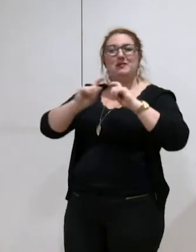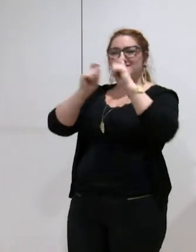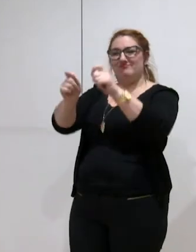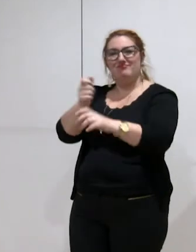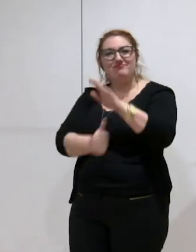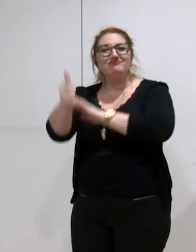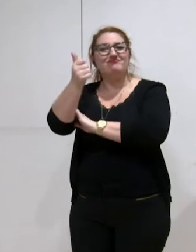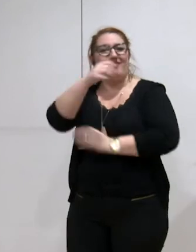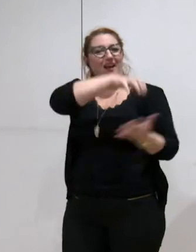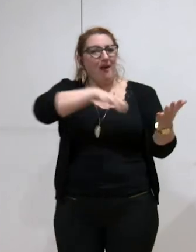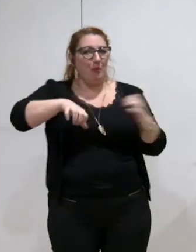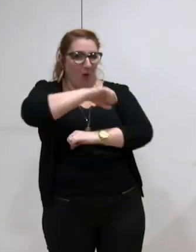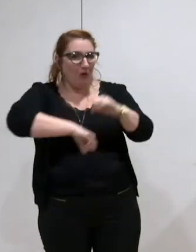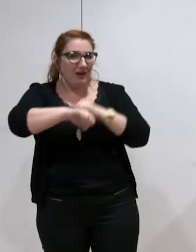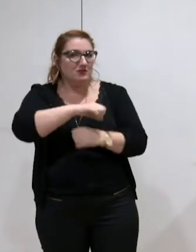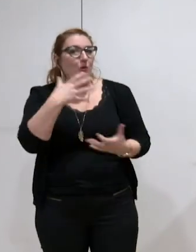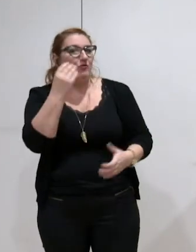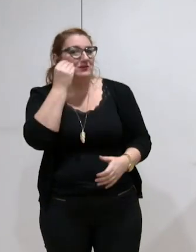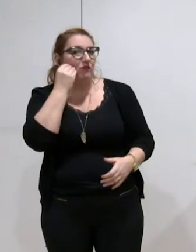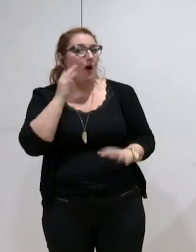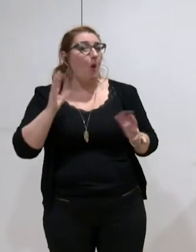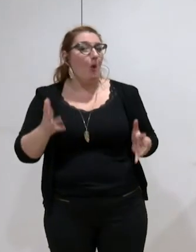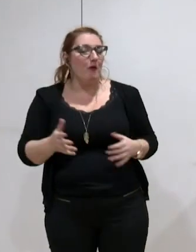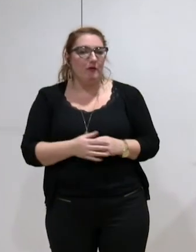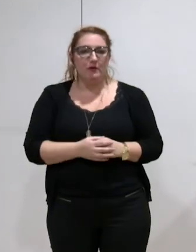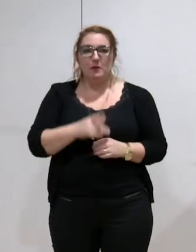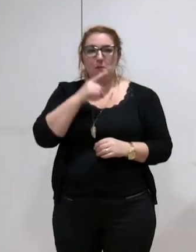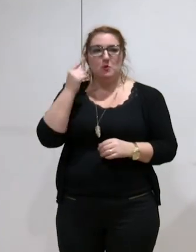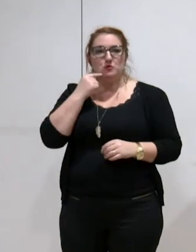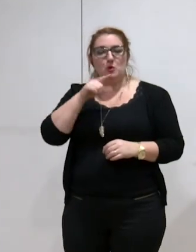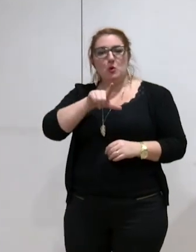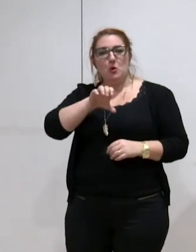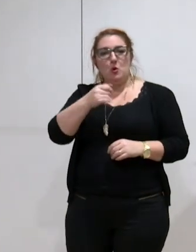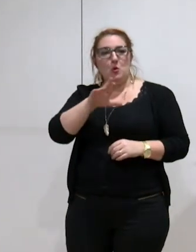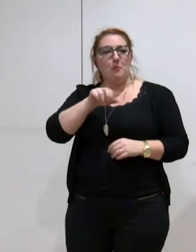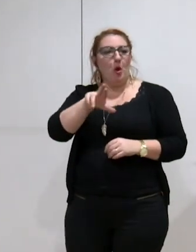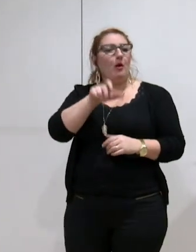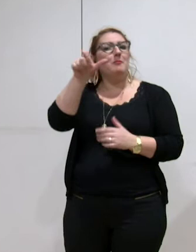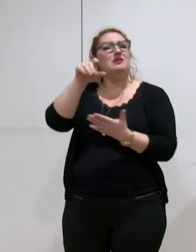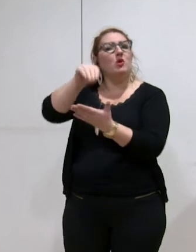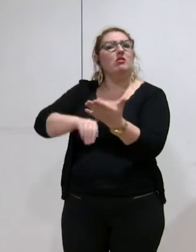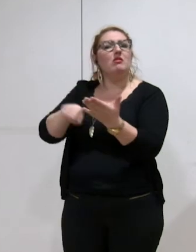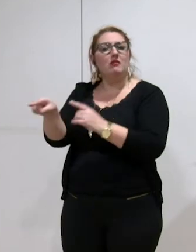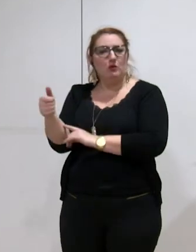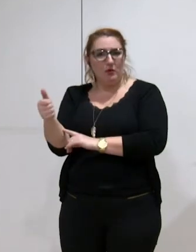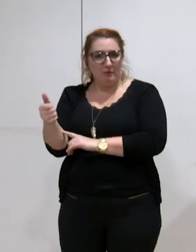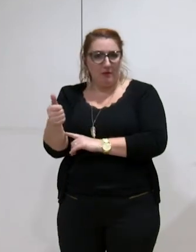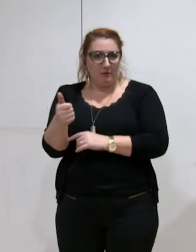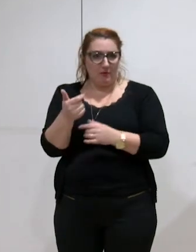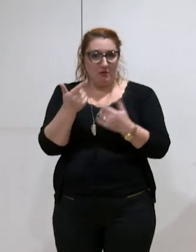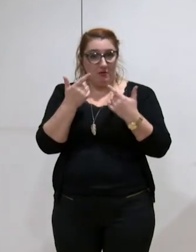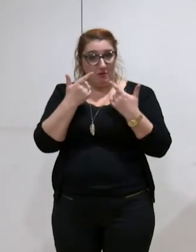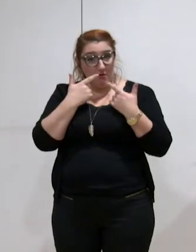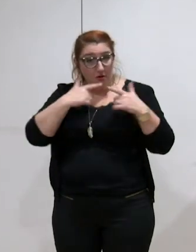aimerions que M. Yann Le Meur, PDG de Ressources Consultant Finance, c'est l'auteur de la brochure, qui est capable d'écrire en langue